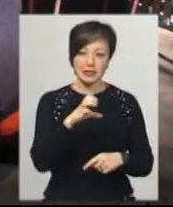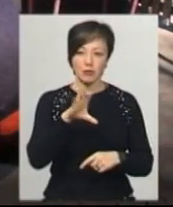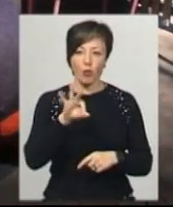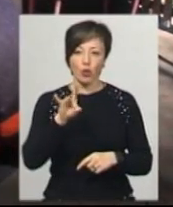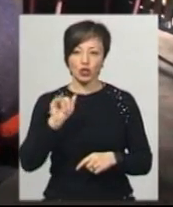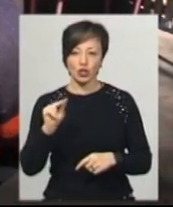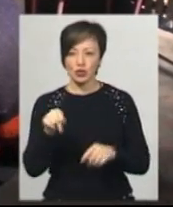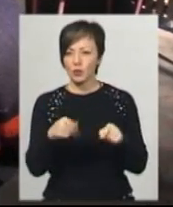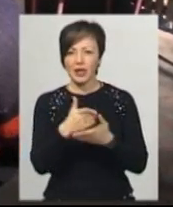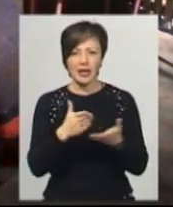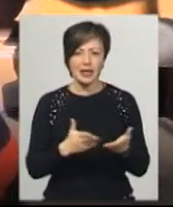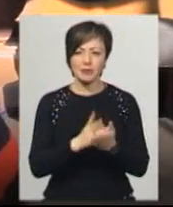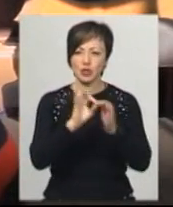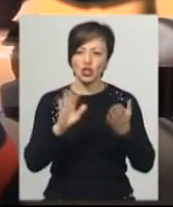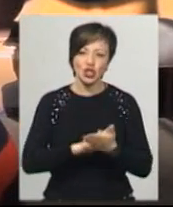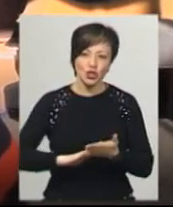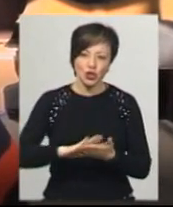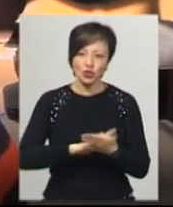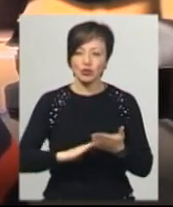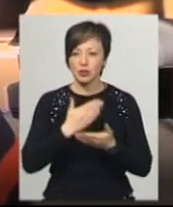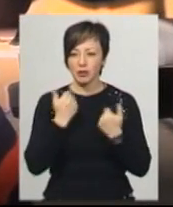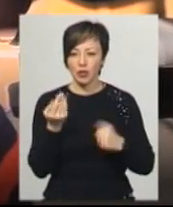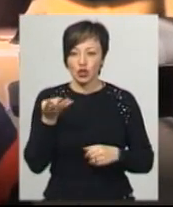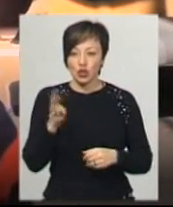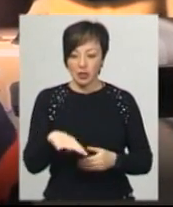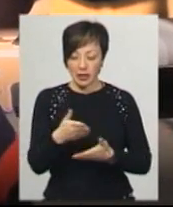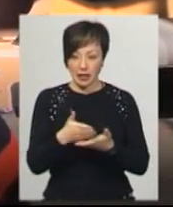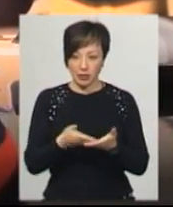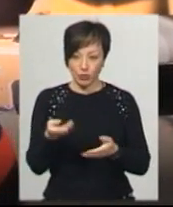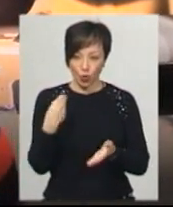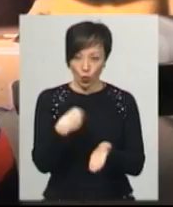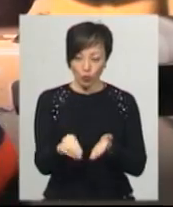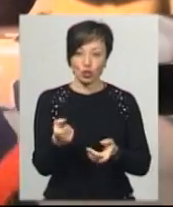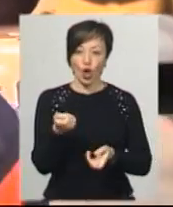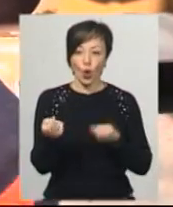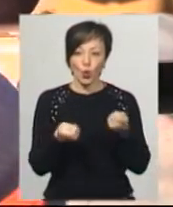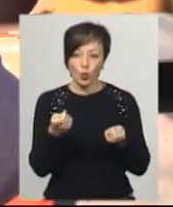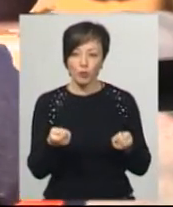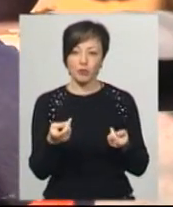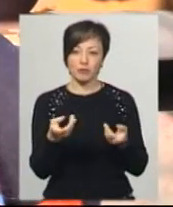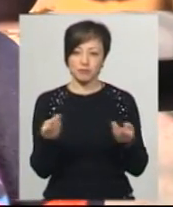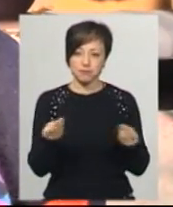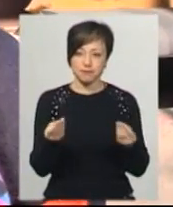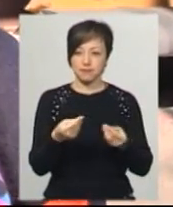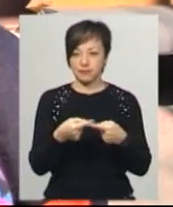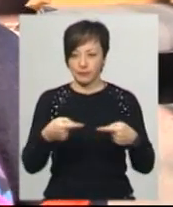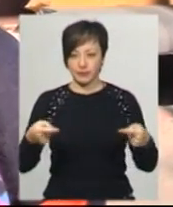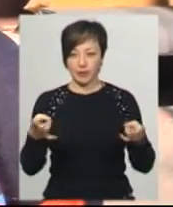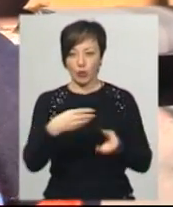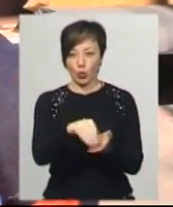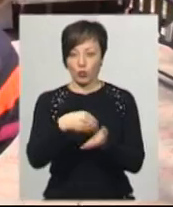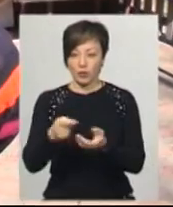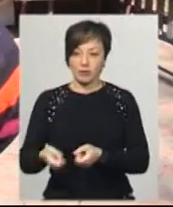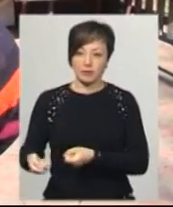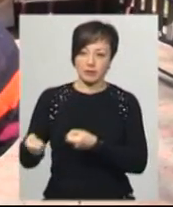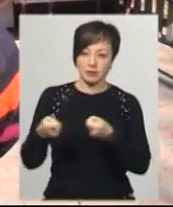ні хліба, ні магазину, нічого. Беруть чотири баханки хліба, та ще круп якийсь, ще щось треба, і все це беремо. І